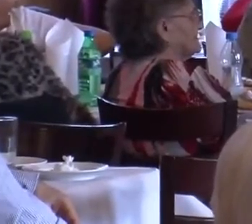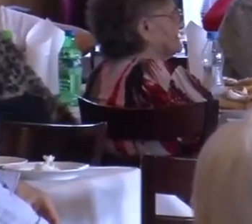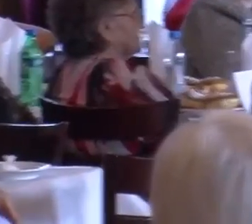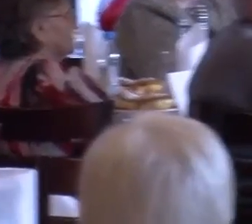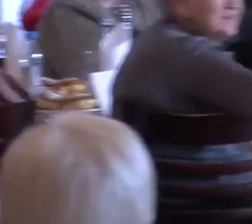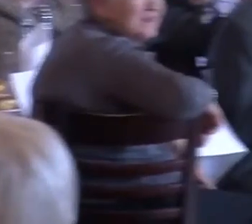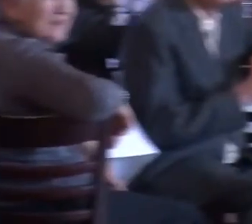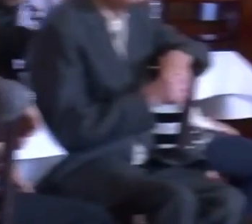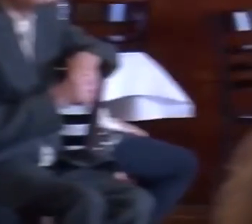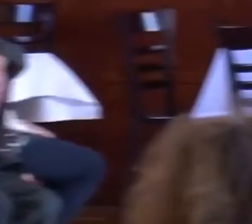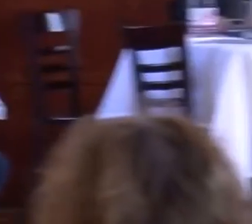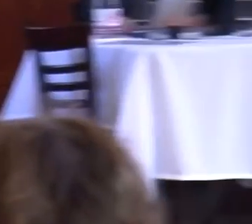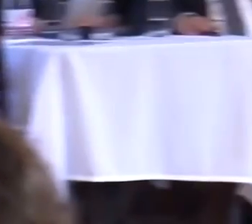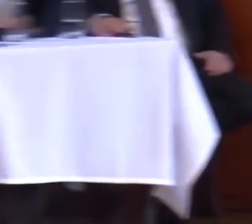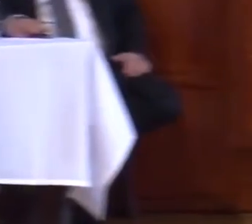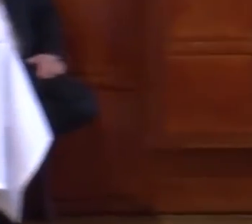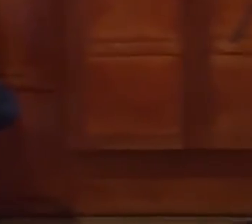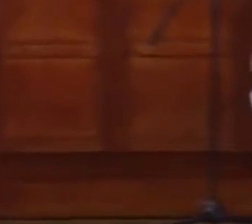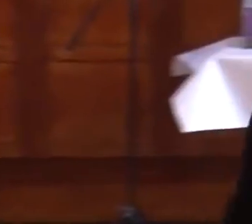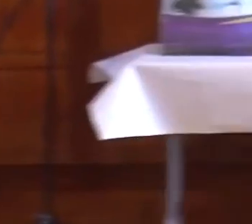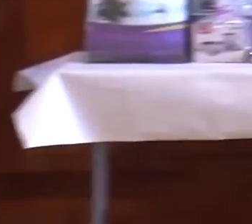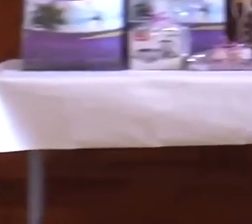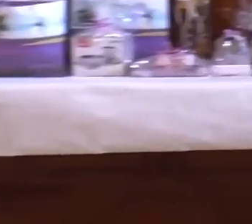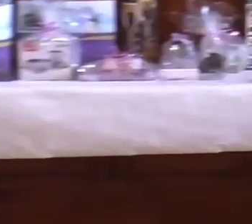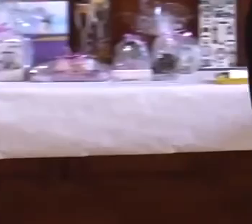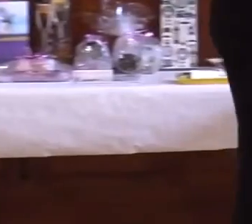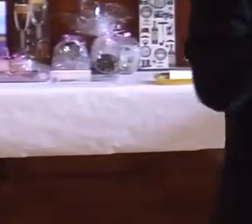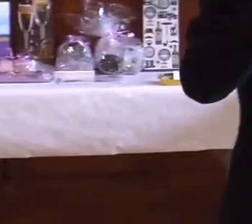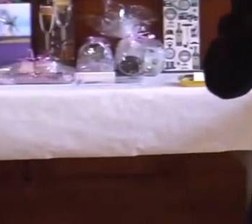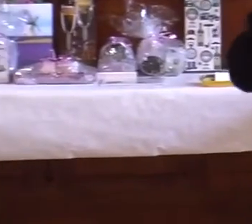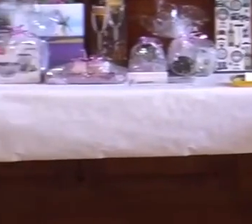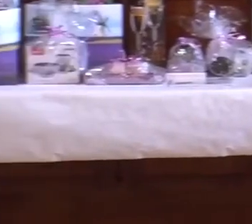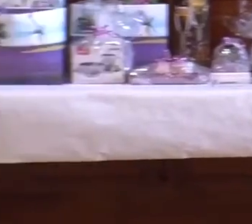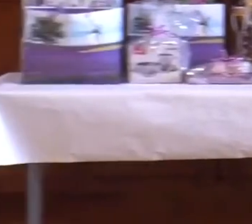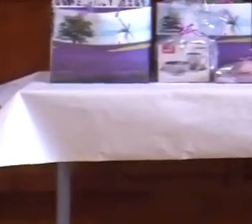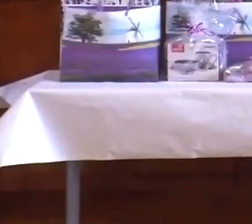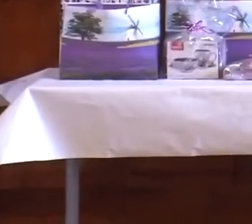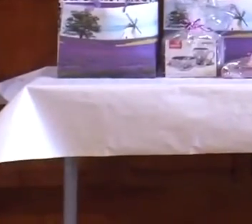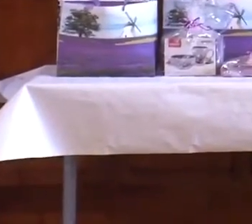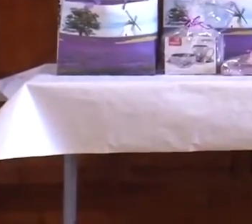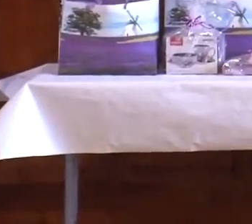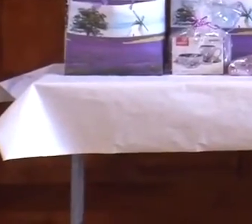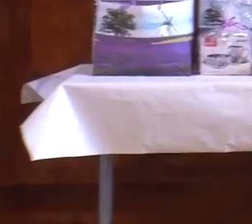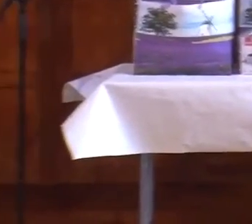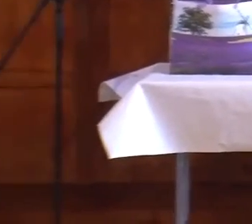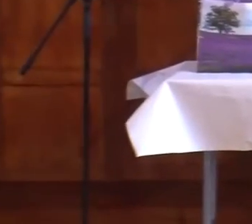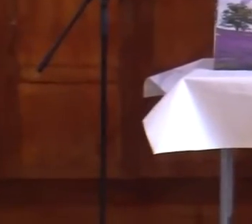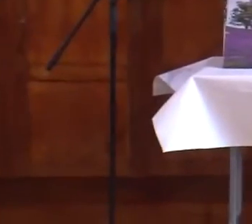más, szót érként nyújtok már egy kis világodás.